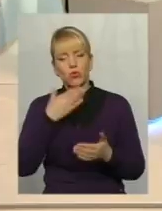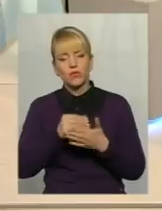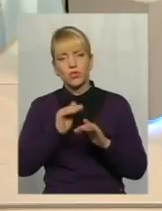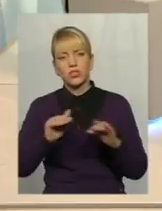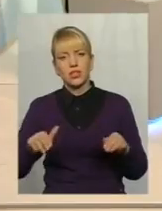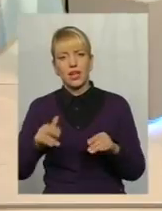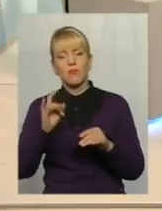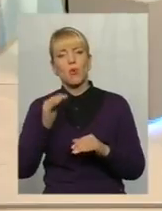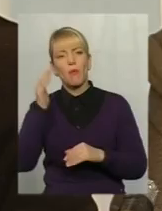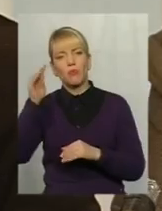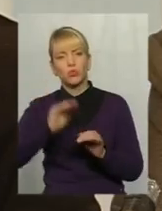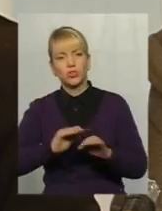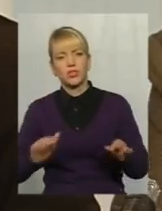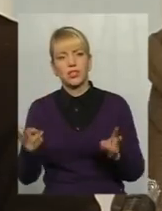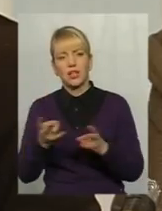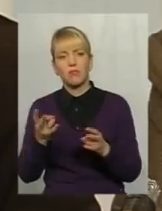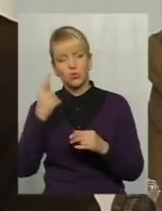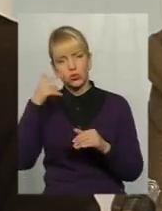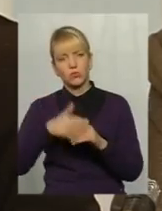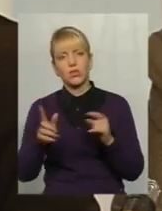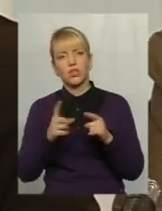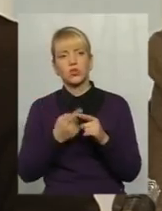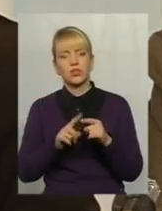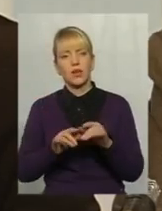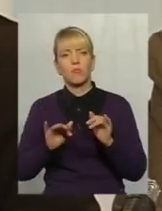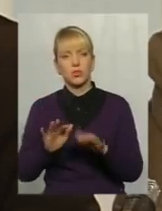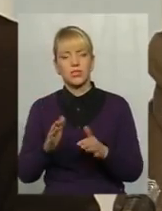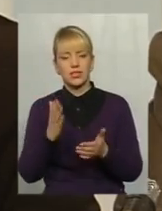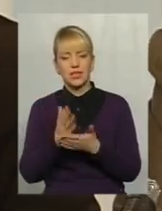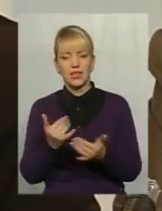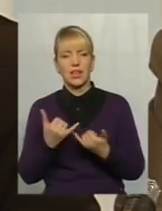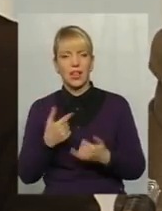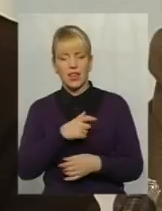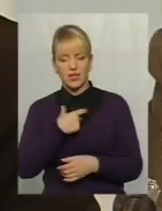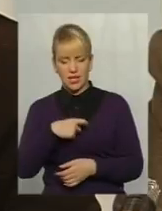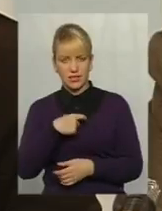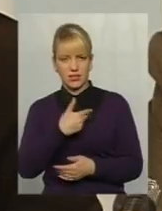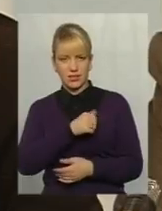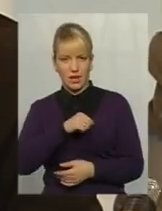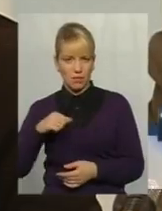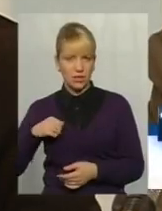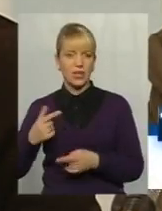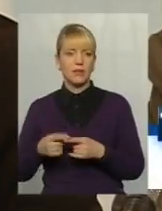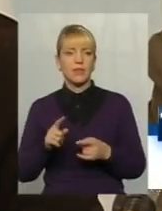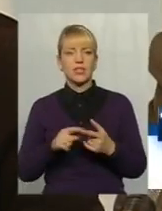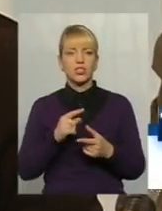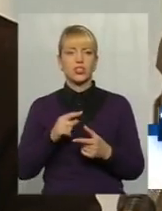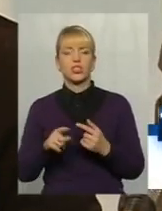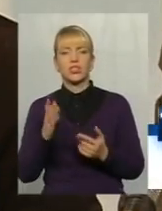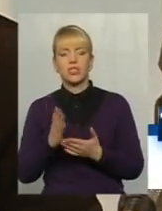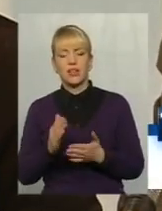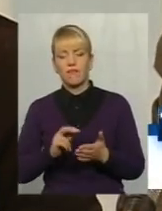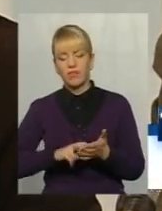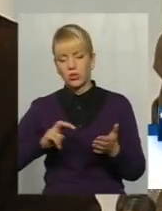дітей, нам треба зрозуміти, а що цей процес є для нас самих. Чи він є дійсно відходом від